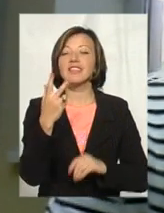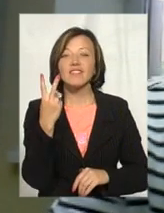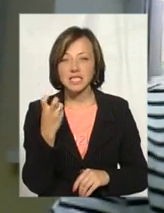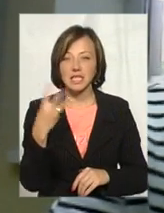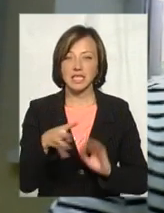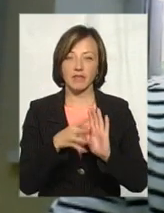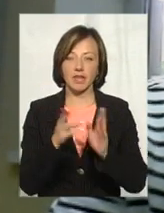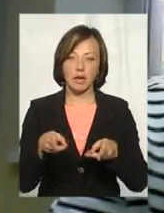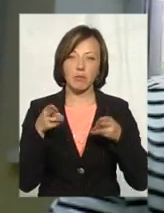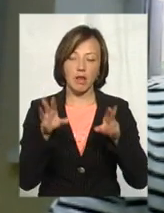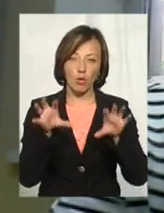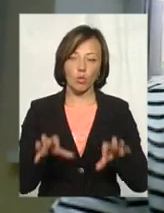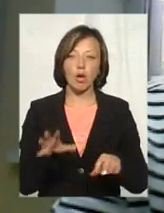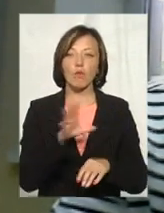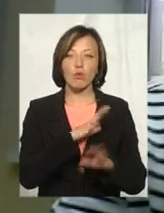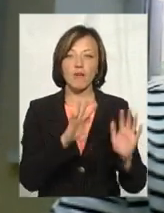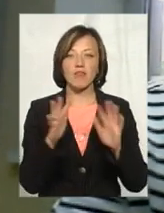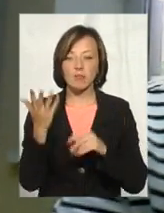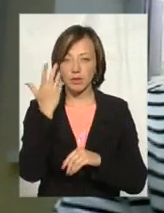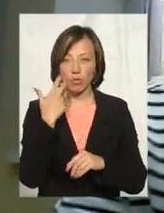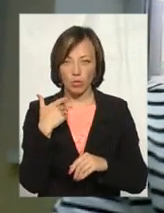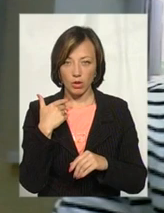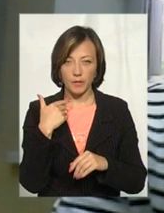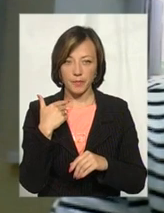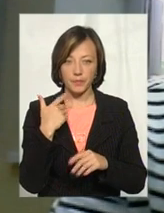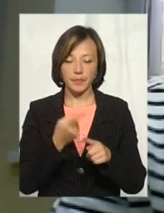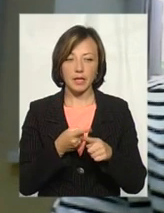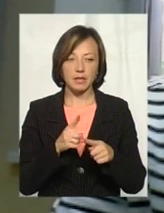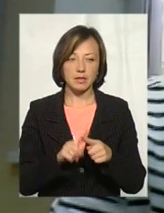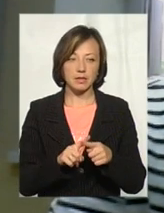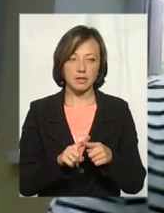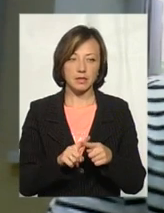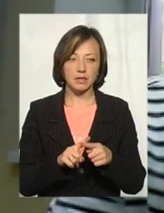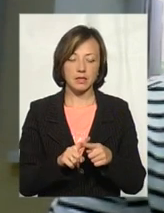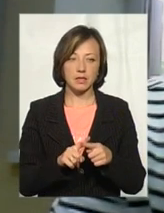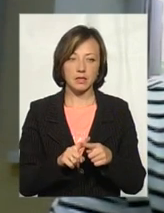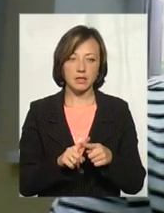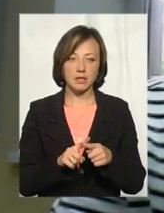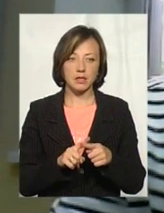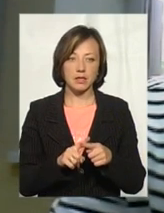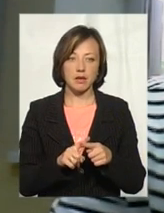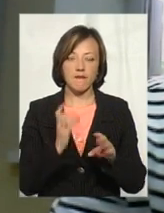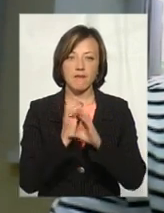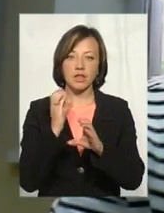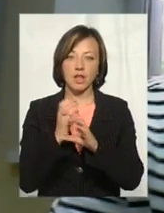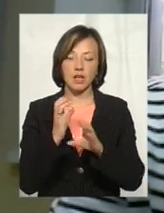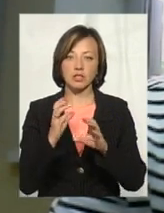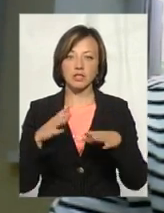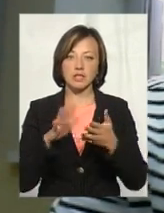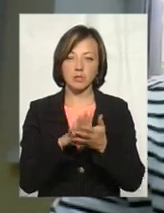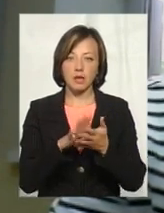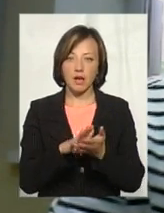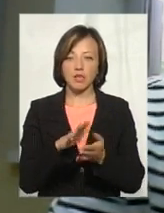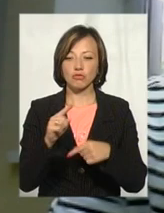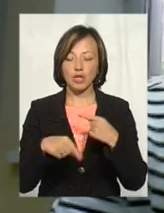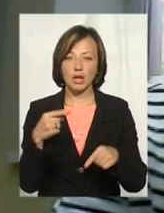Україну. Також були випадки, коли цілих портежів вантажено зі сміттям Львова походили